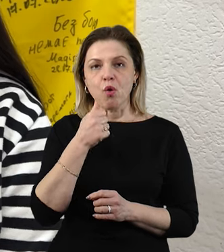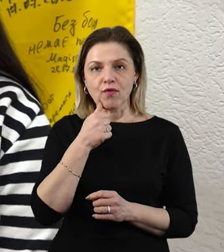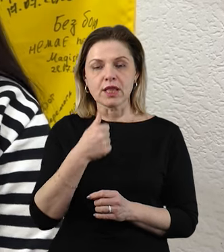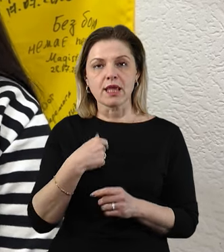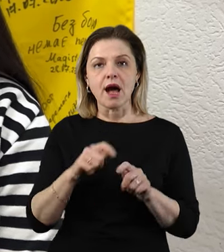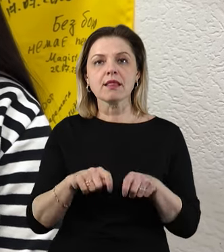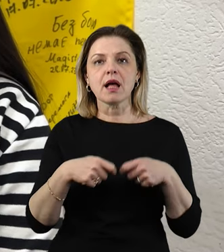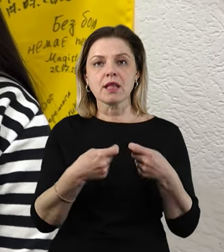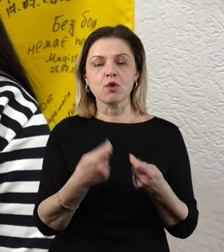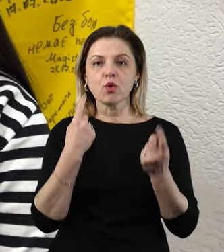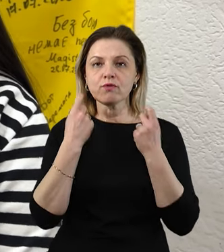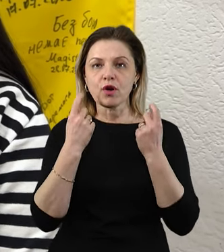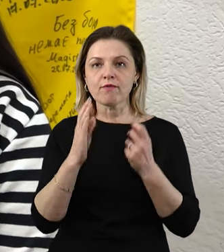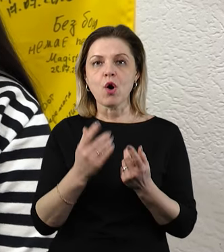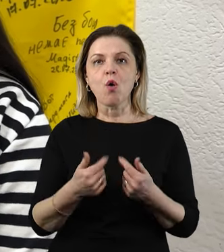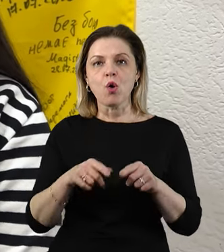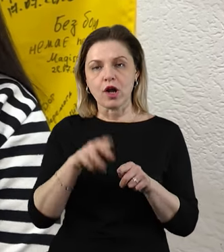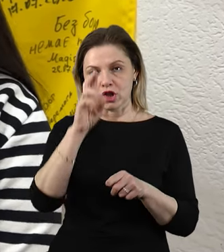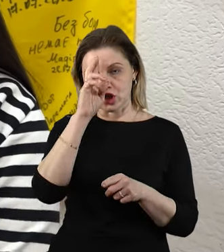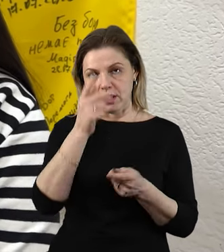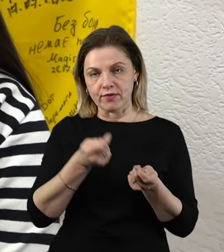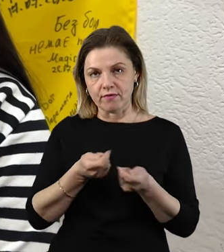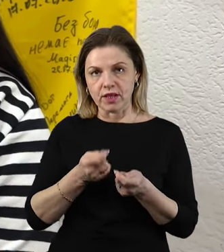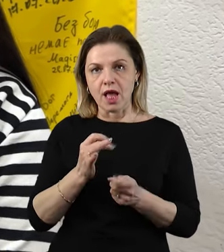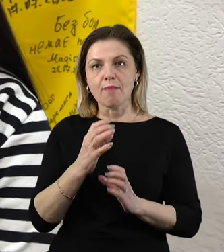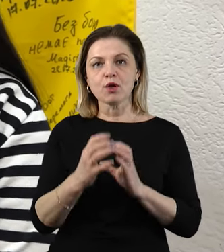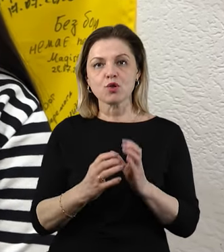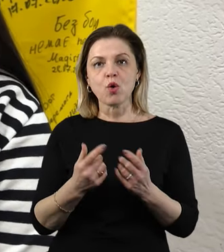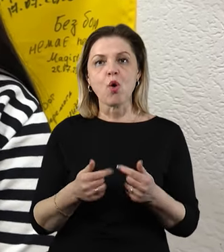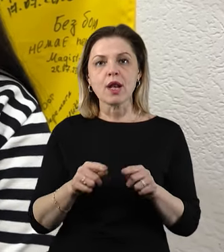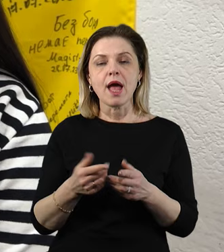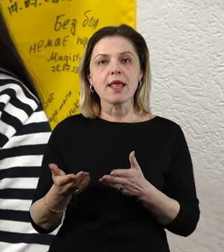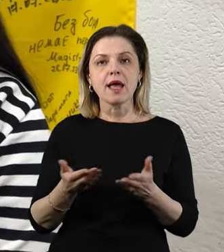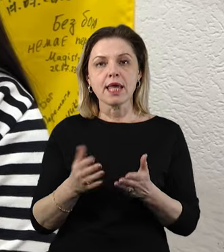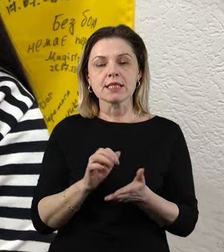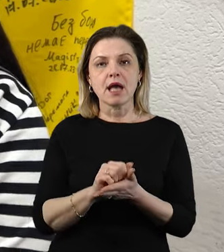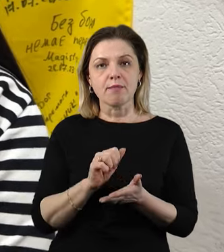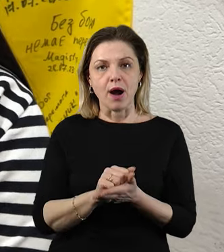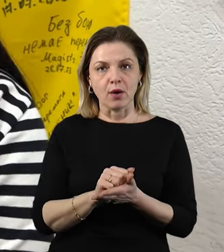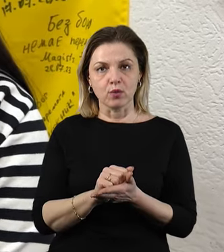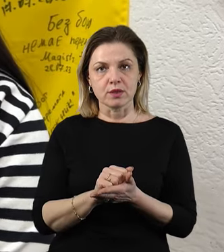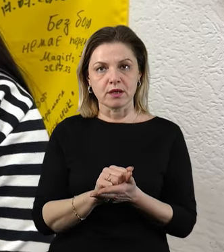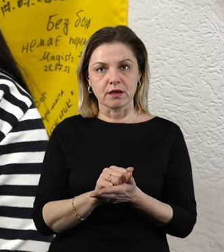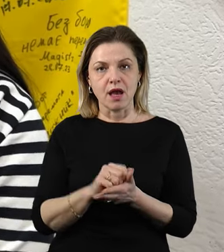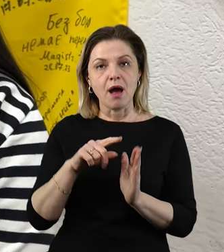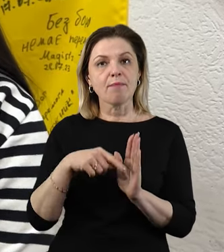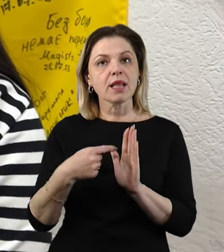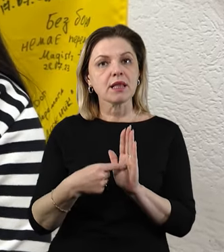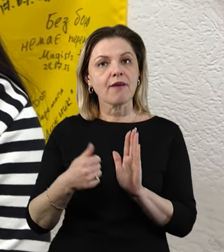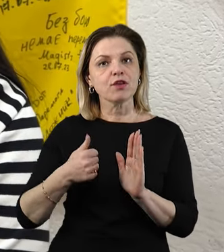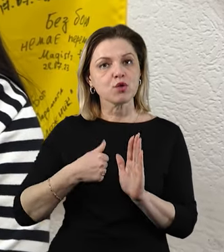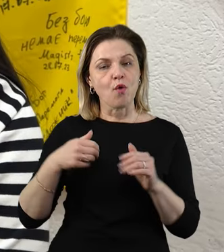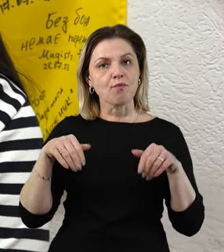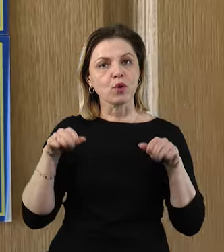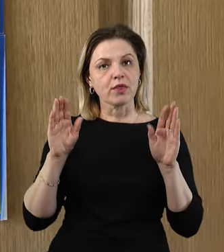інформацію до органів державної влади, а також міжнародних організацій, які безпозередньо займаються питанням